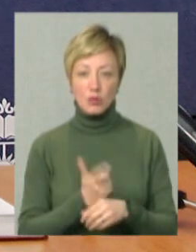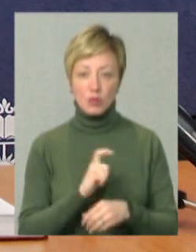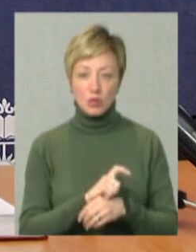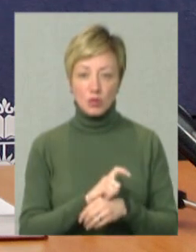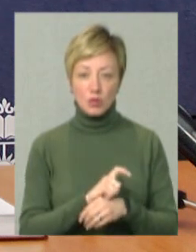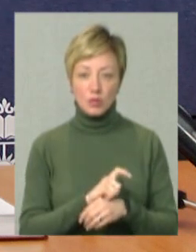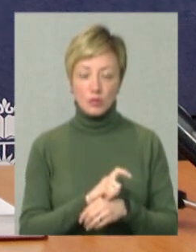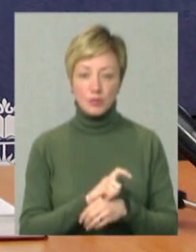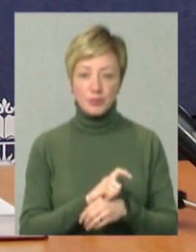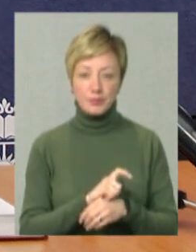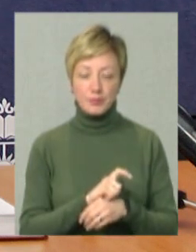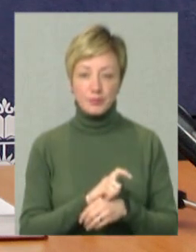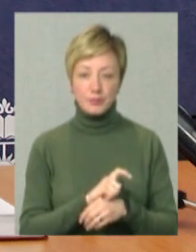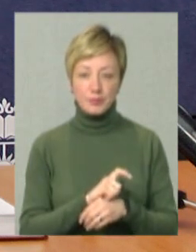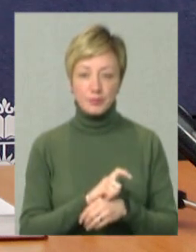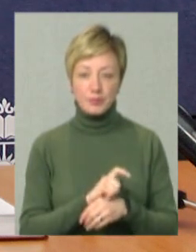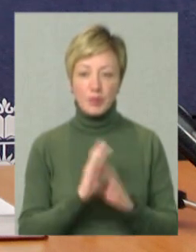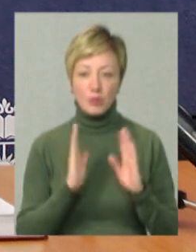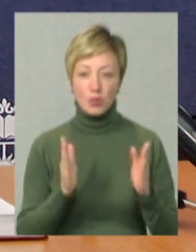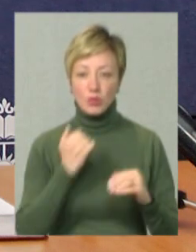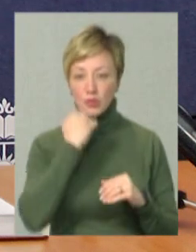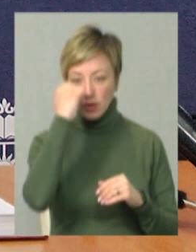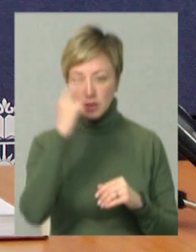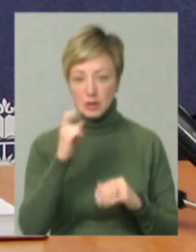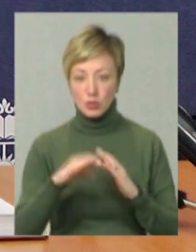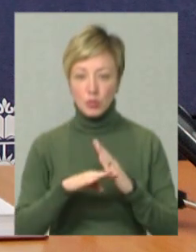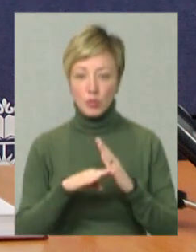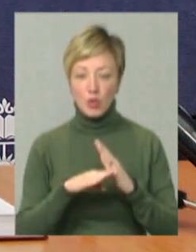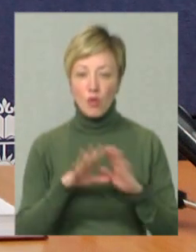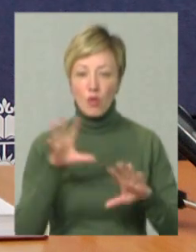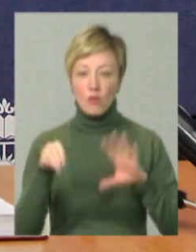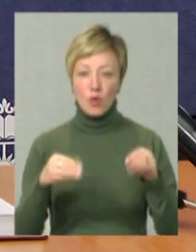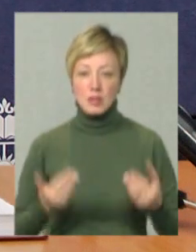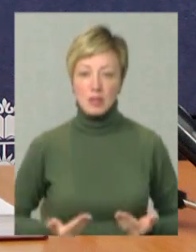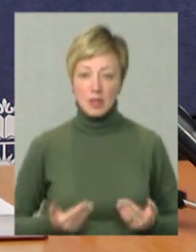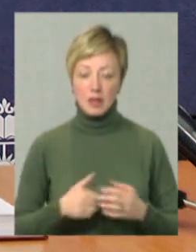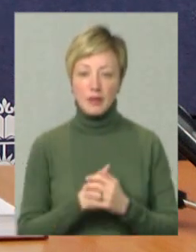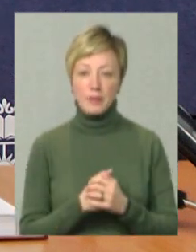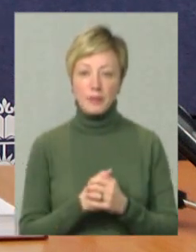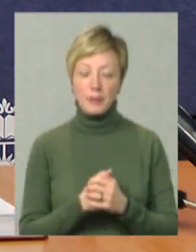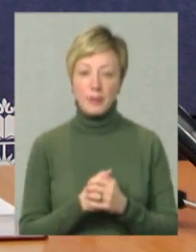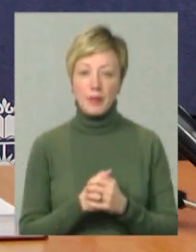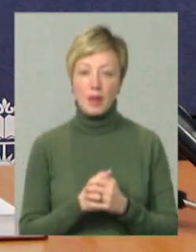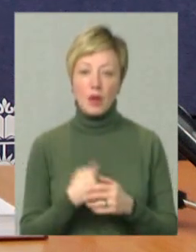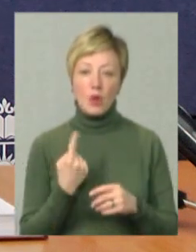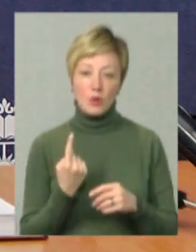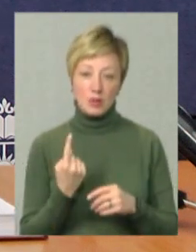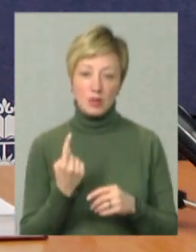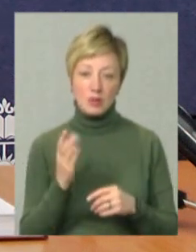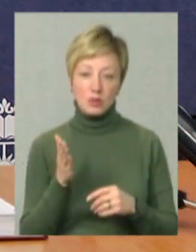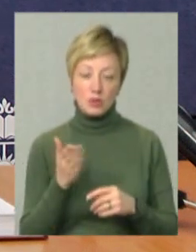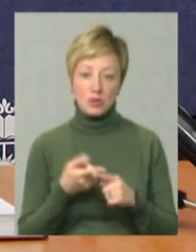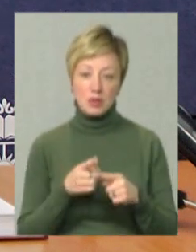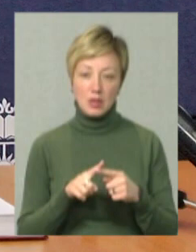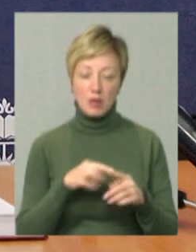будуть вдячні за допомогу у розселенні. З однієї сторони,